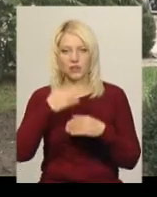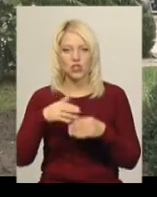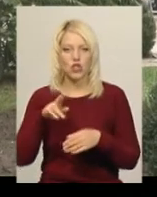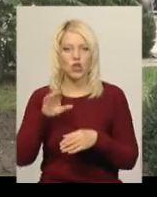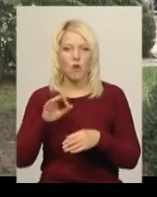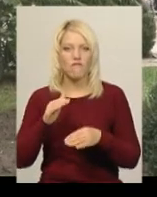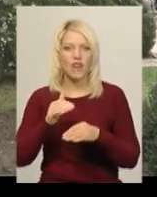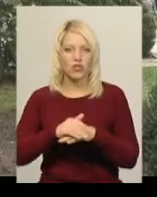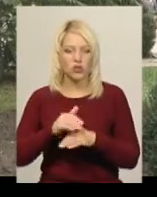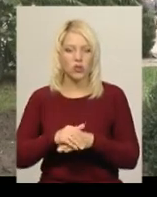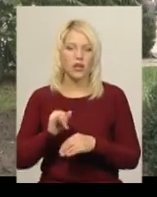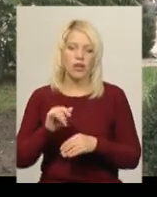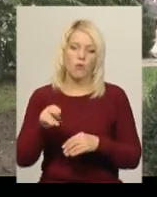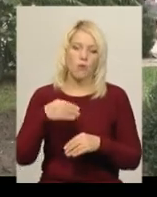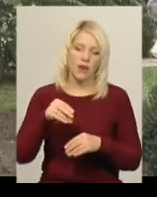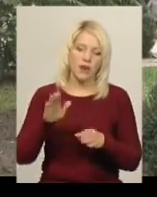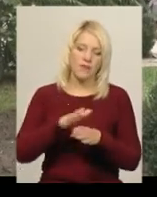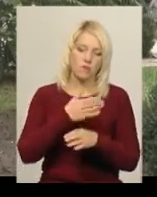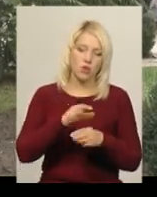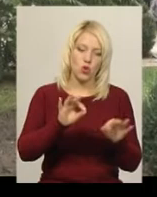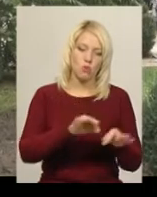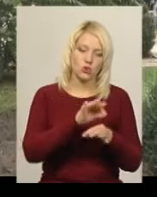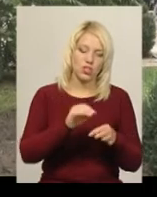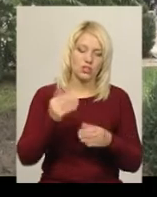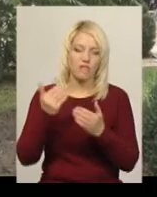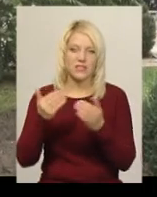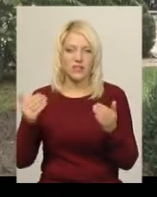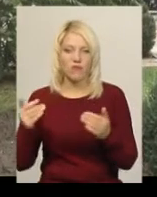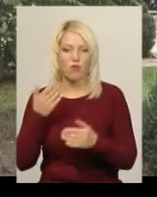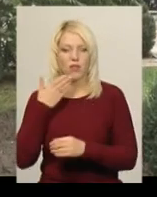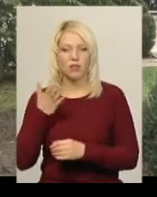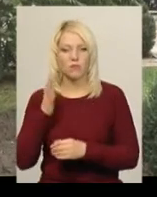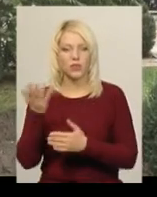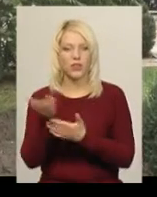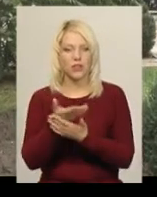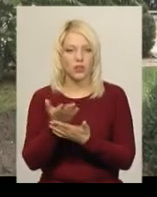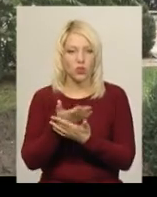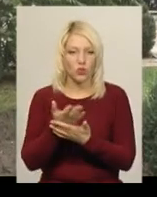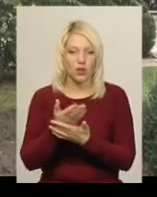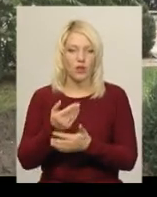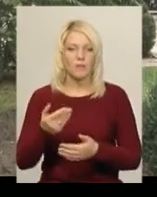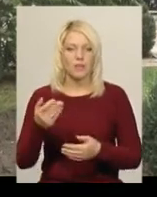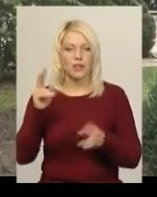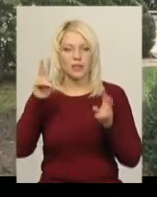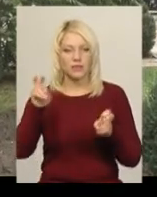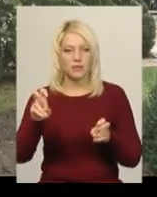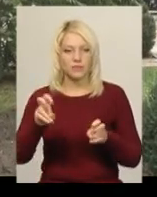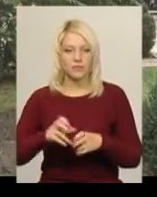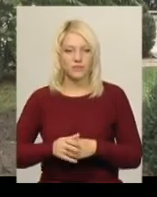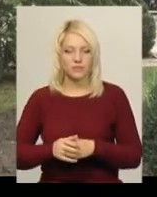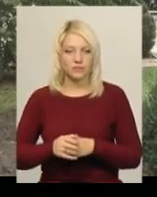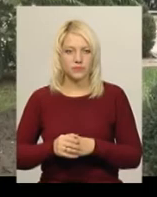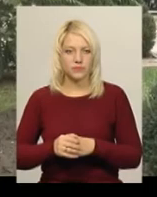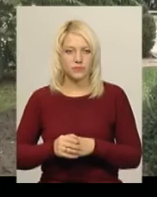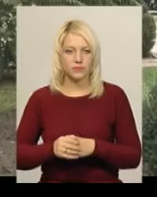у перерві між музичною, виставковою і лекційною. У нас буде кіноперегляд фільму «Доброводці Божої Чити»